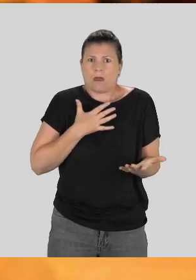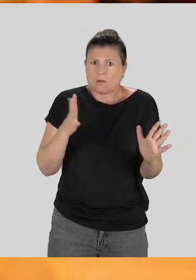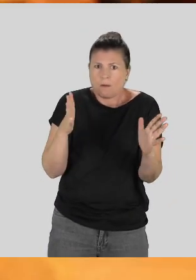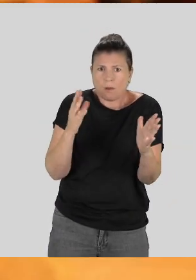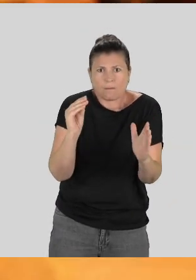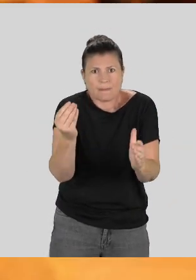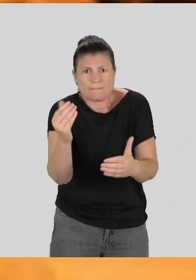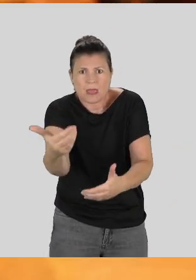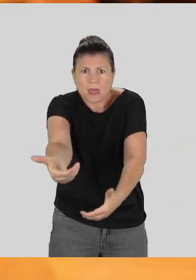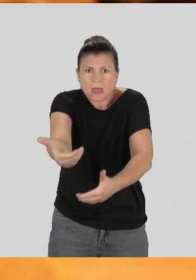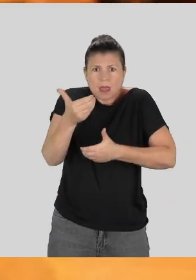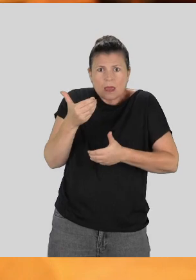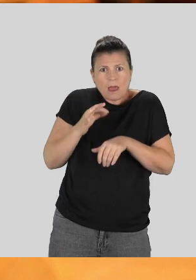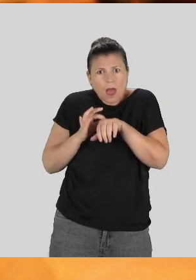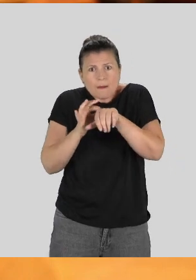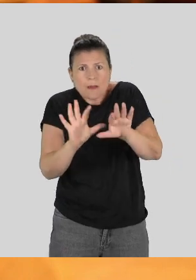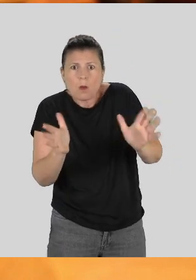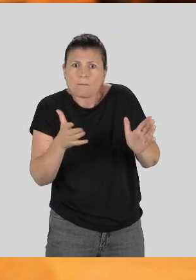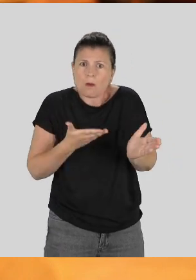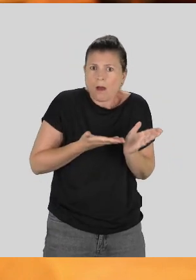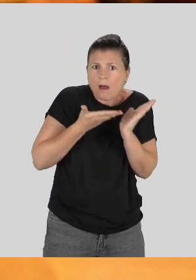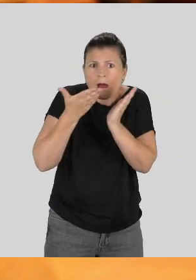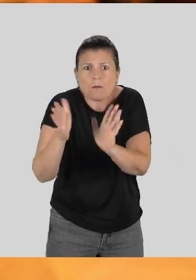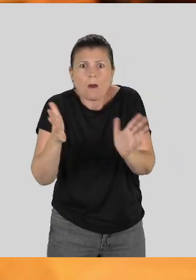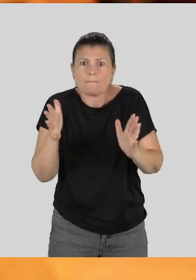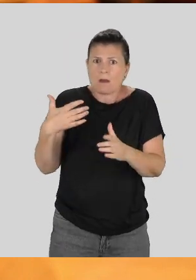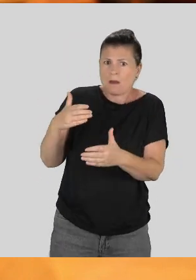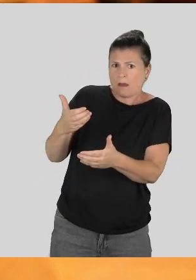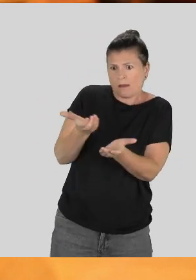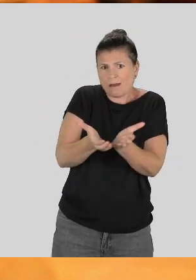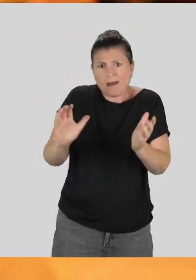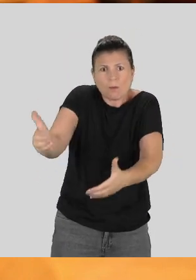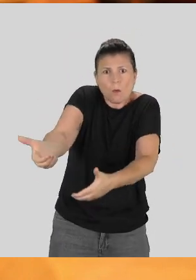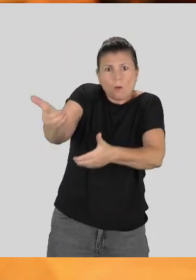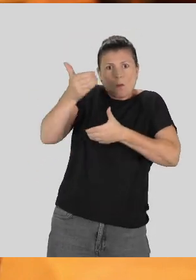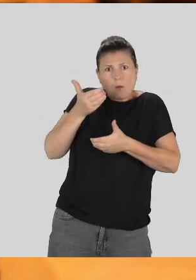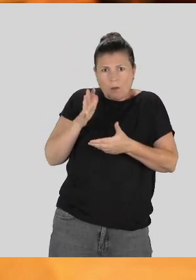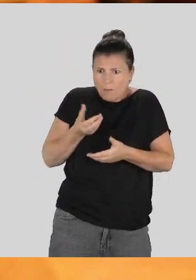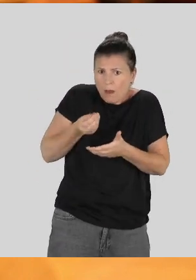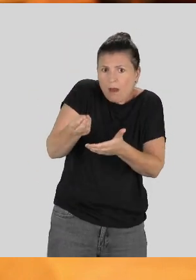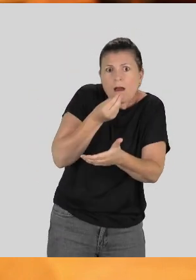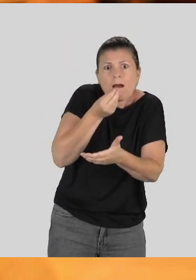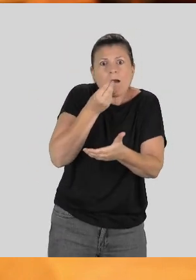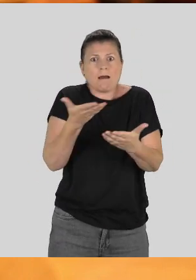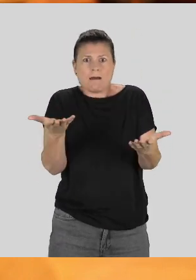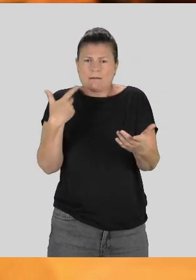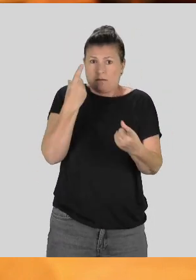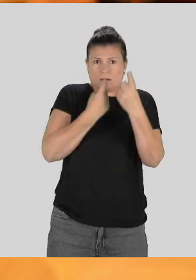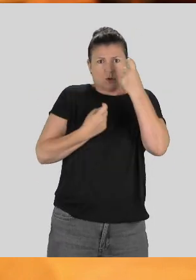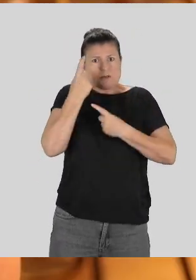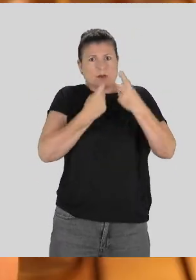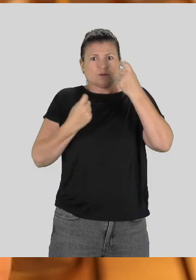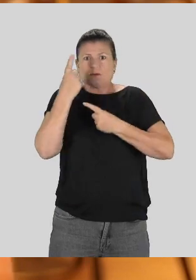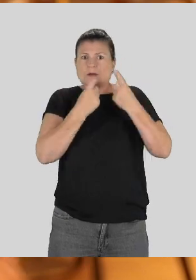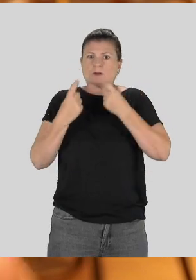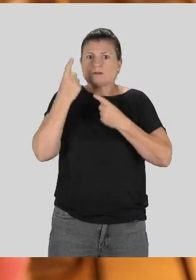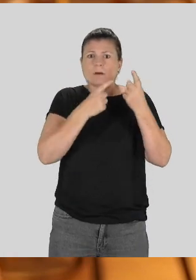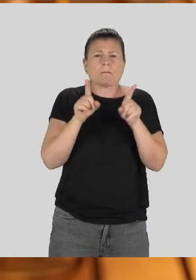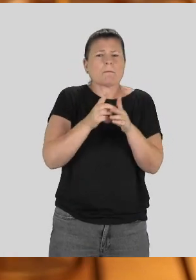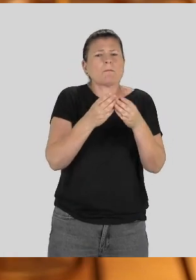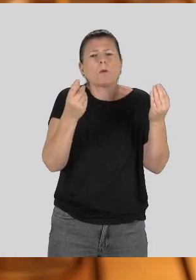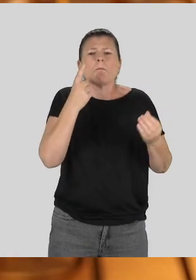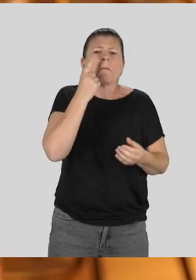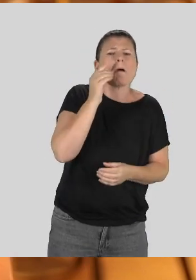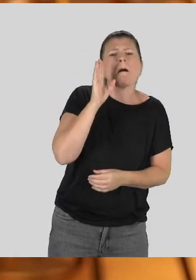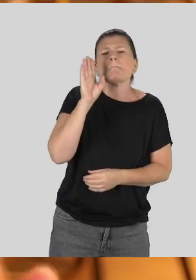tout. Comment je vais prendre le bébé ? Est-ce que je vais pouvoir l'emmener ?-ce que je peux le transporter ? Comment je le mets dans la voiture ? Comment je le sors de son endo ? Comment je vais lui donner à manger ? Je me posais toutes ces questions-là. Et en fait